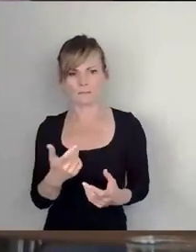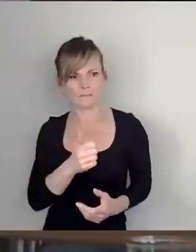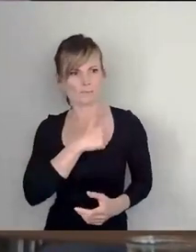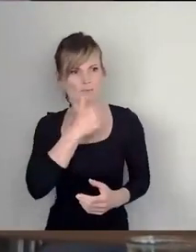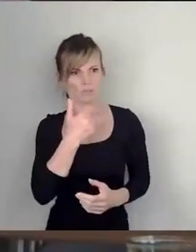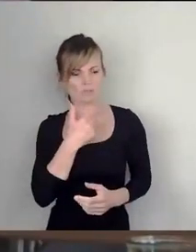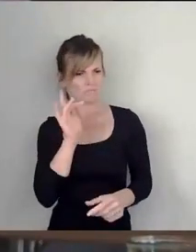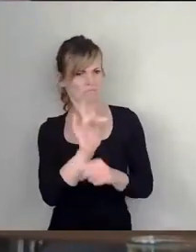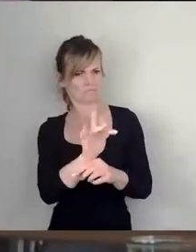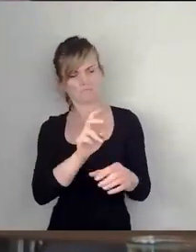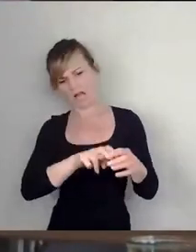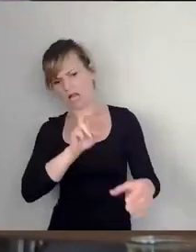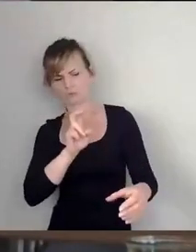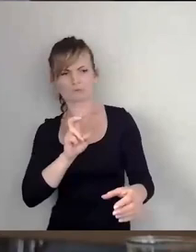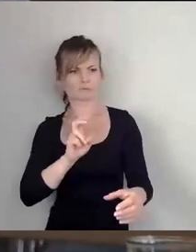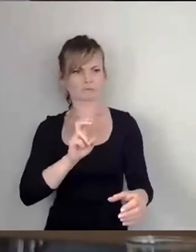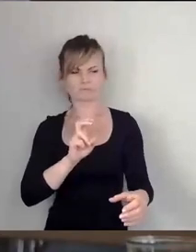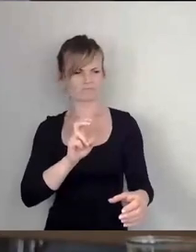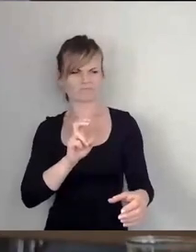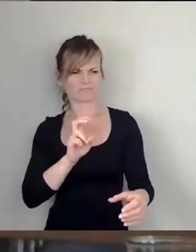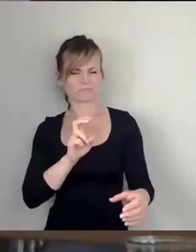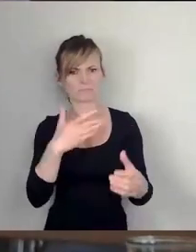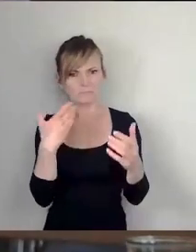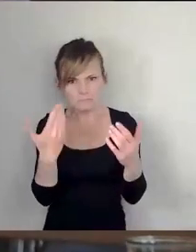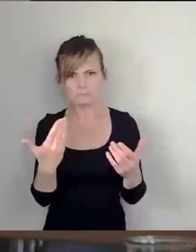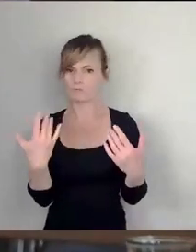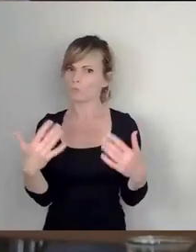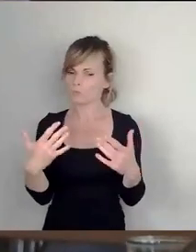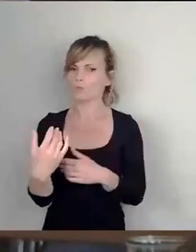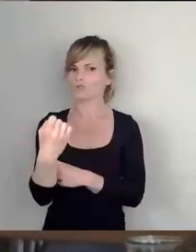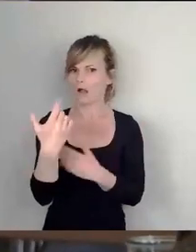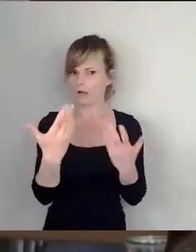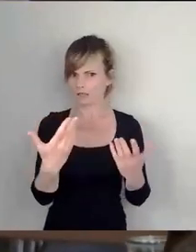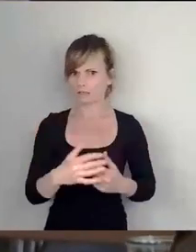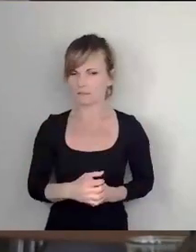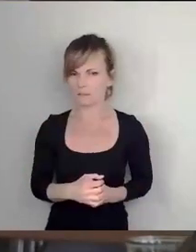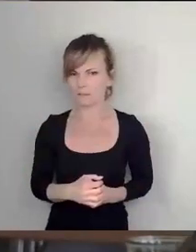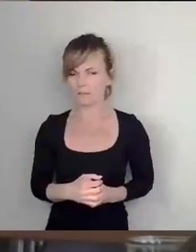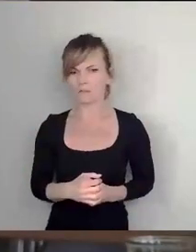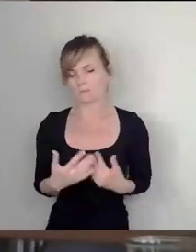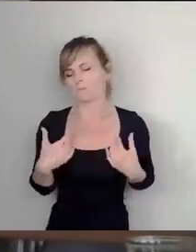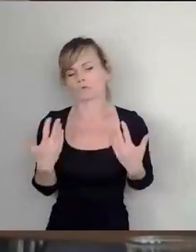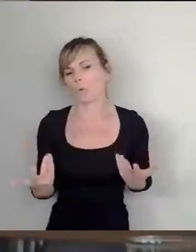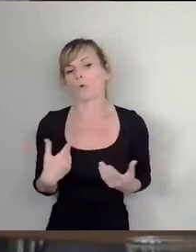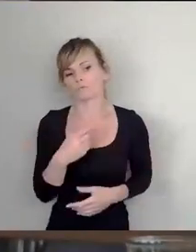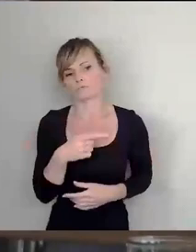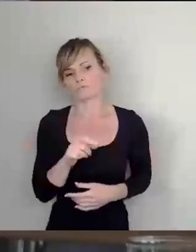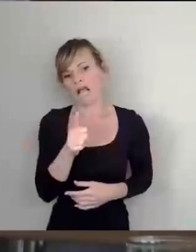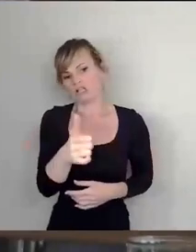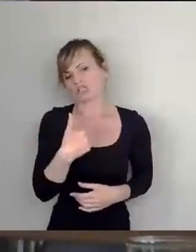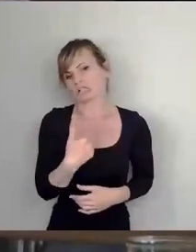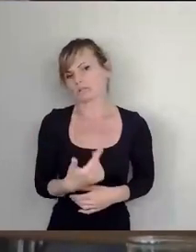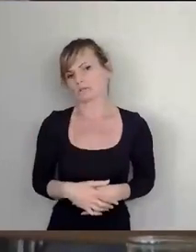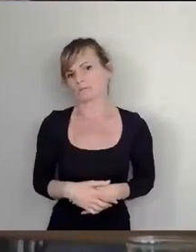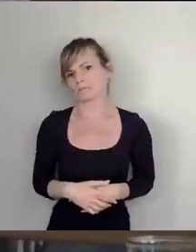dagegen zu stellen und zu sagen, ich trete wieder aus, das war stark. Und also, so würde ich es einschätzen, kann man,